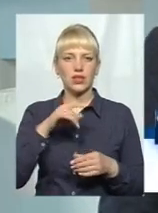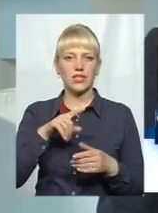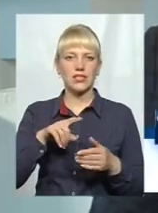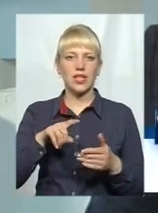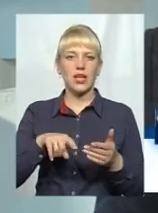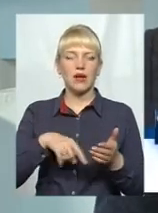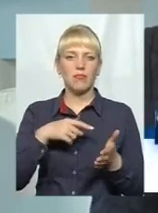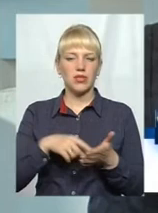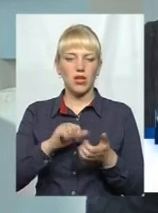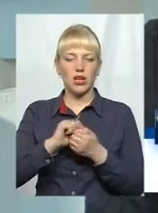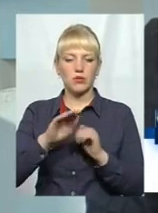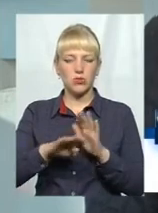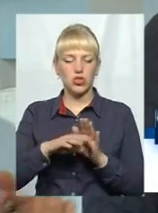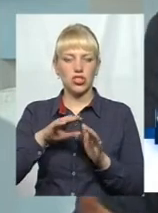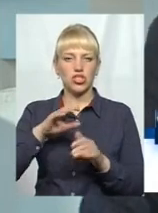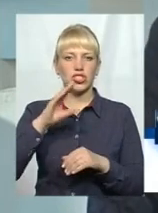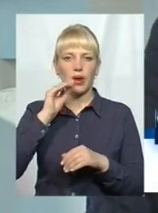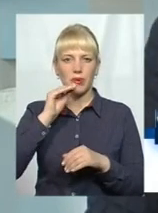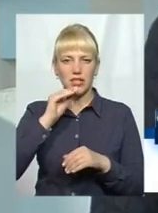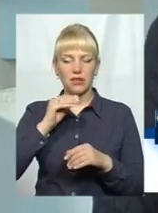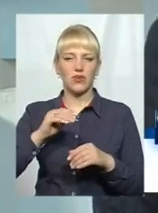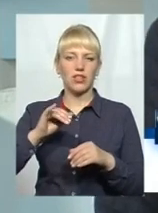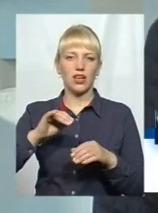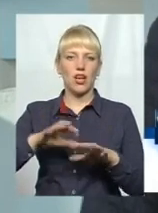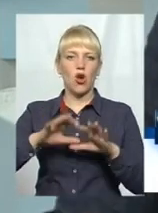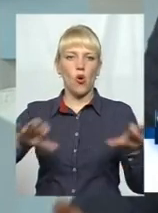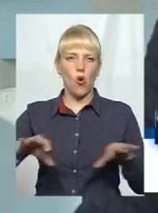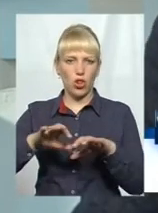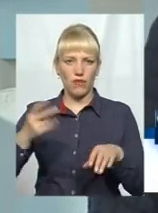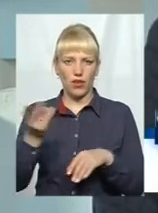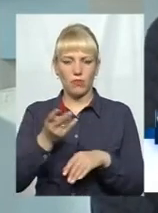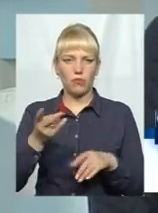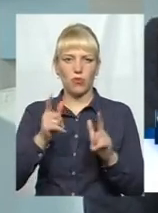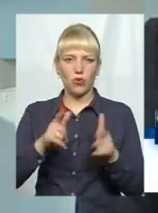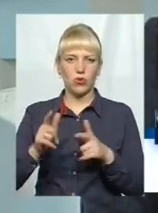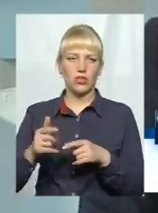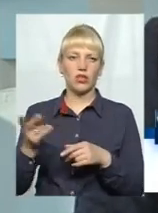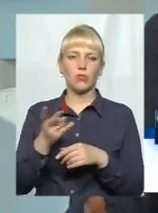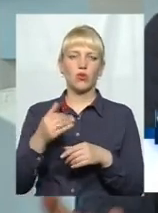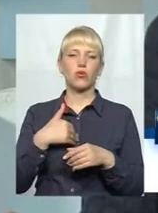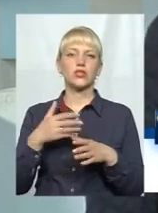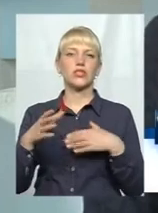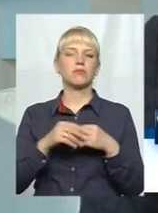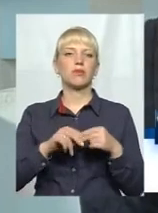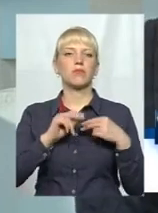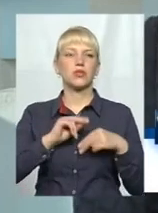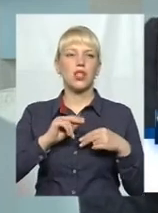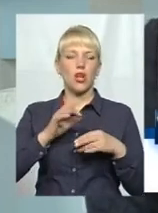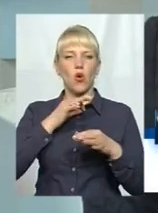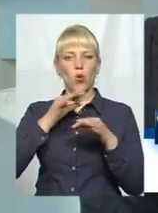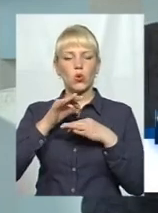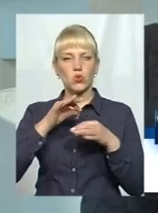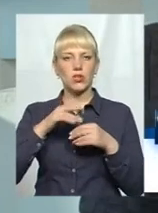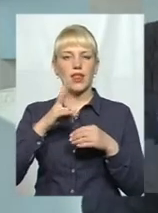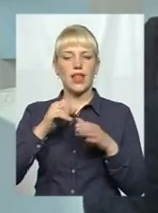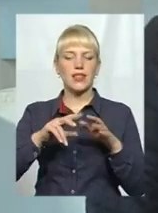головою Шепетівки, вони обидвоє погодились, і обидвоє хочуть проводити ці консультації